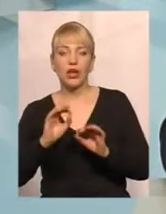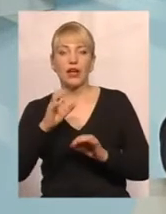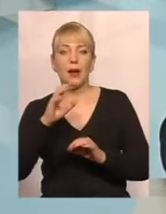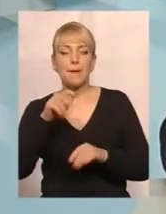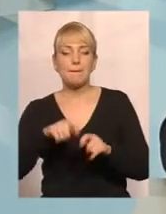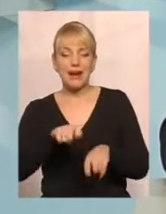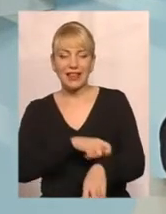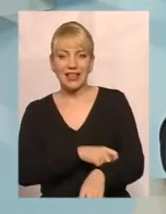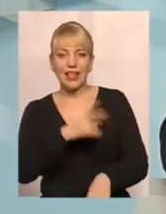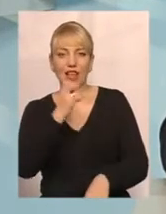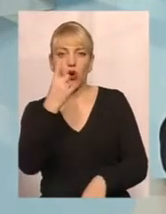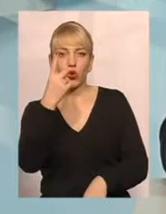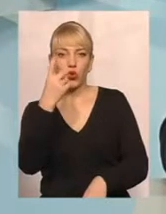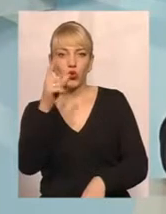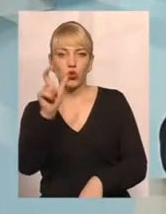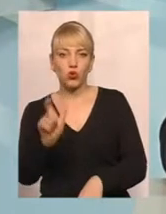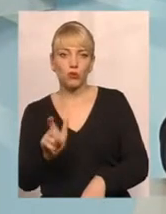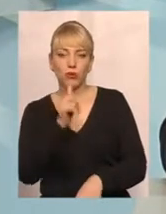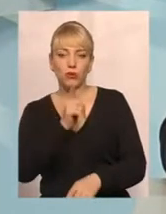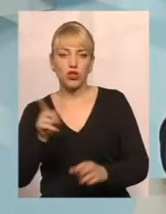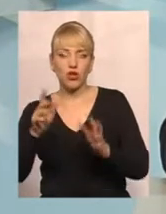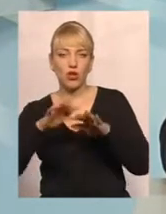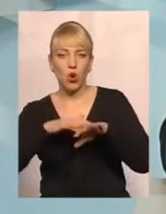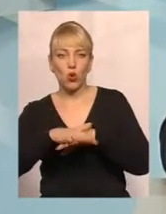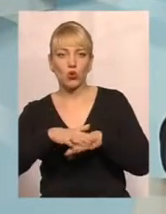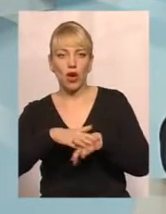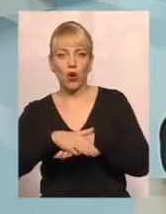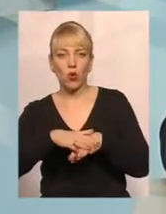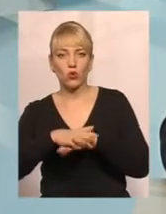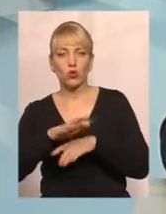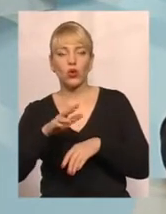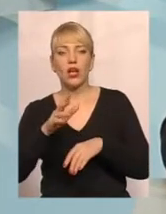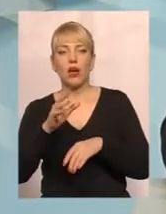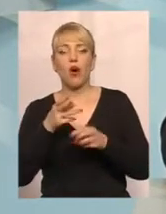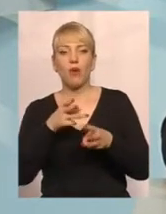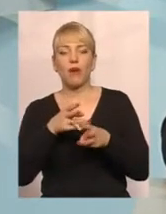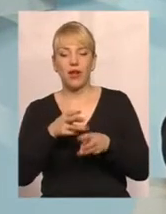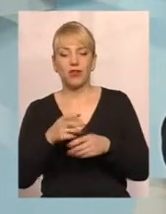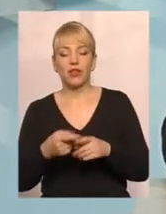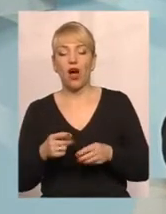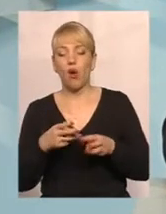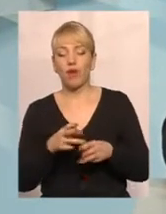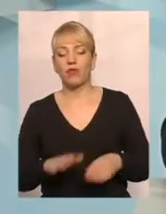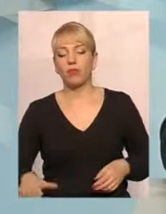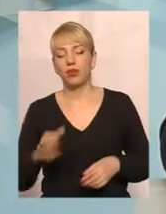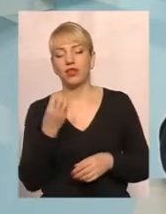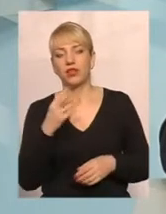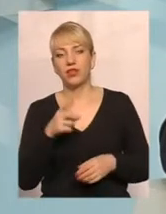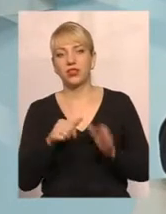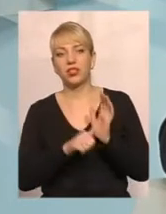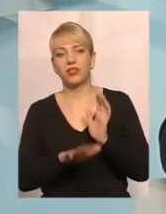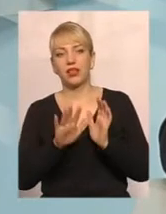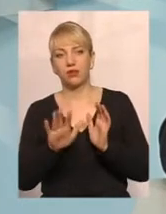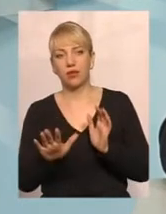одну особу, під час розрахунку субсидій на опалення, враховується опалювана площа 13,65